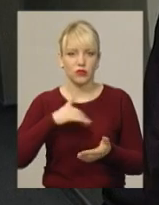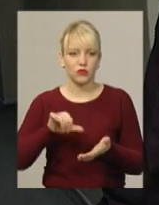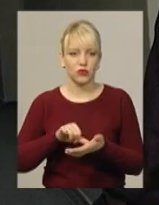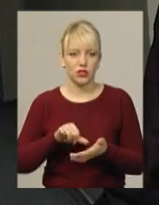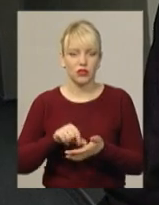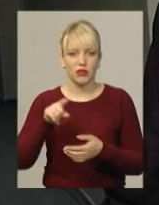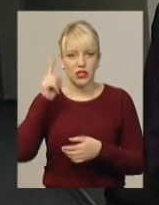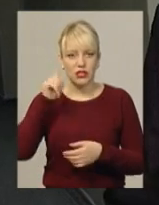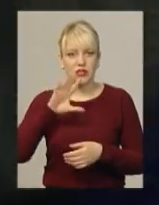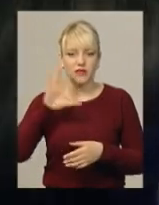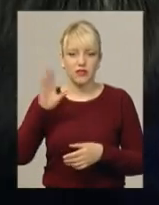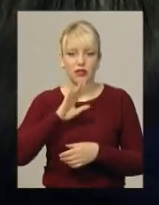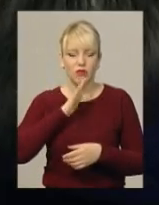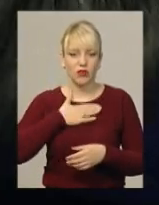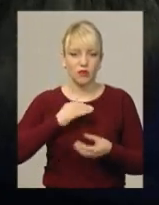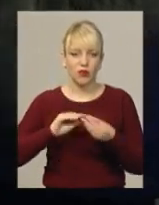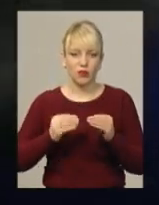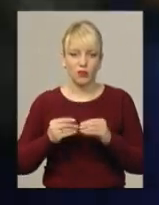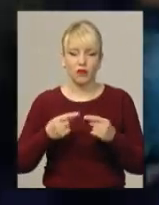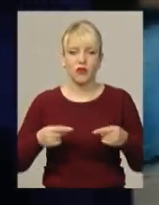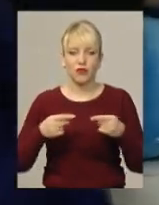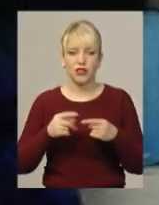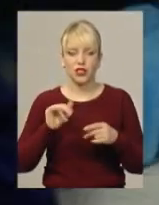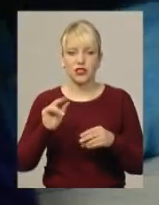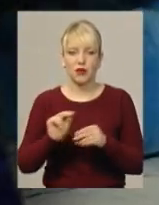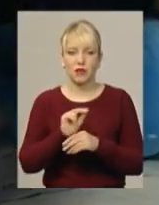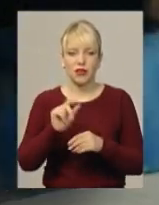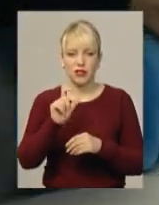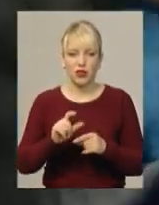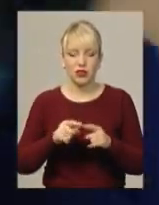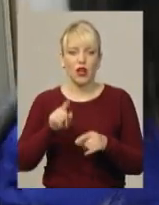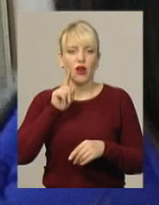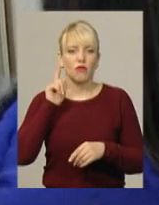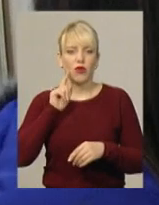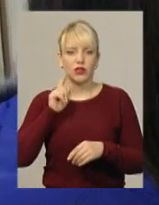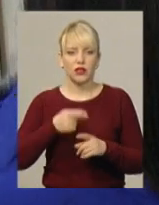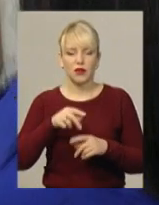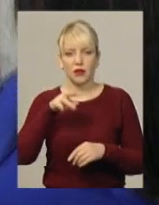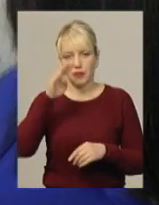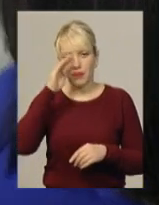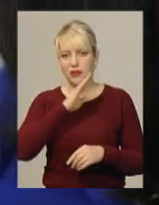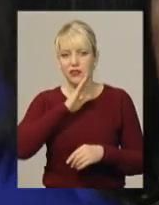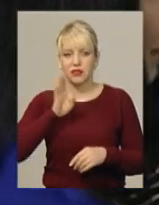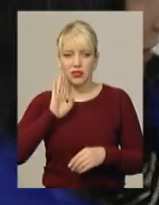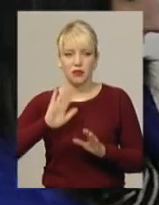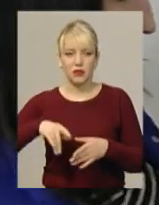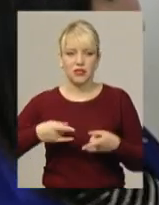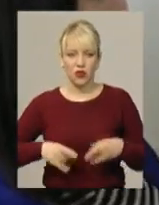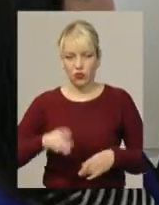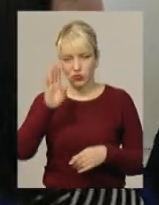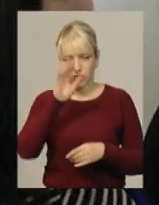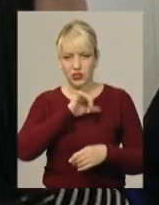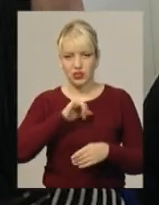Він знає всі мої проблеми. Визначилися з педіатром і молоді батьки Максим і Лілія Плахови. Після родів він приїхав до нас там,